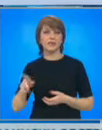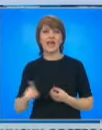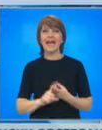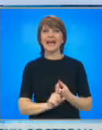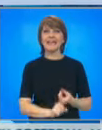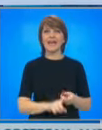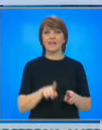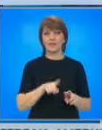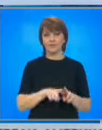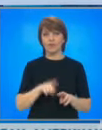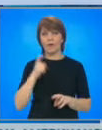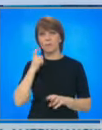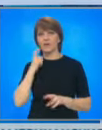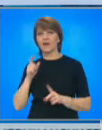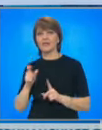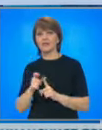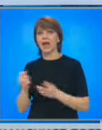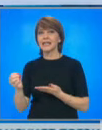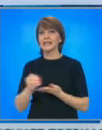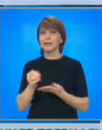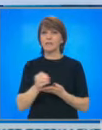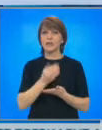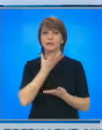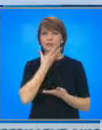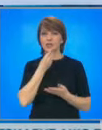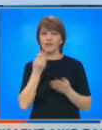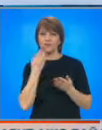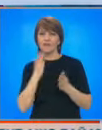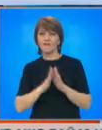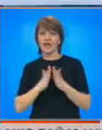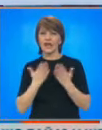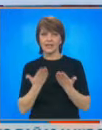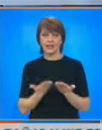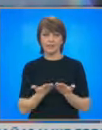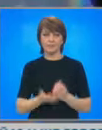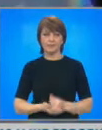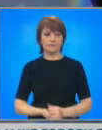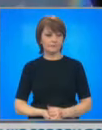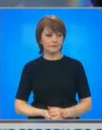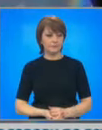Иванов и Борислав Радославов събират известното за живота му в книга. Майя Димитрова разказва.